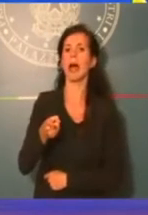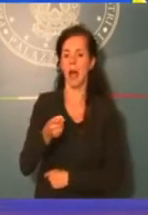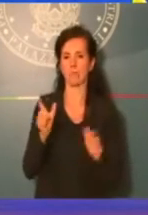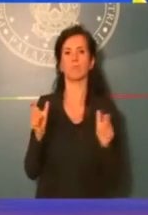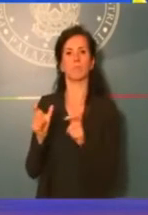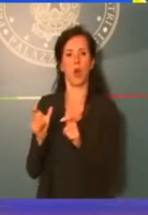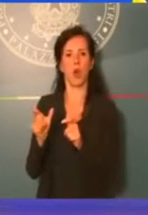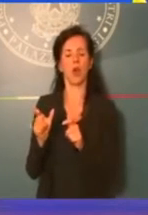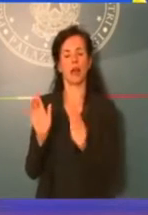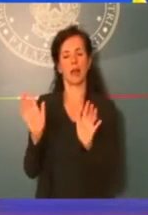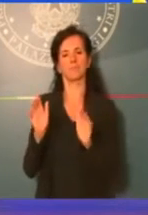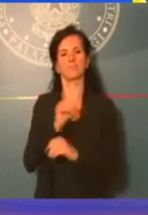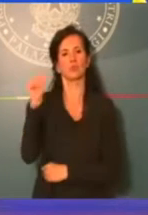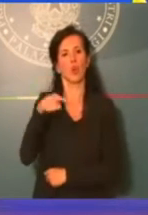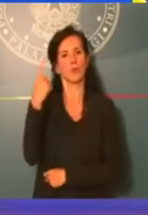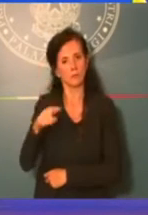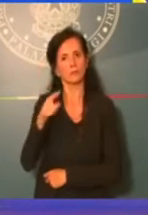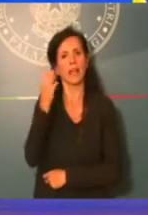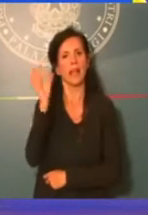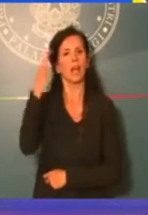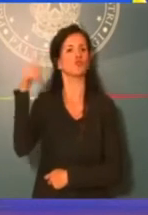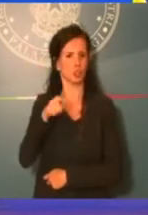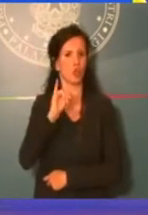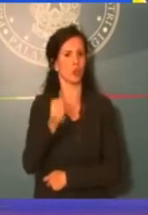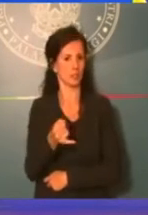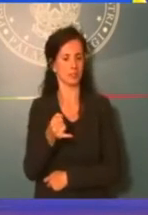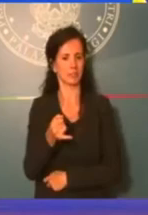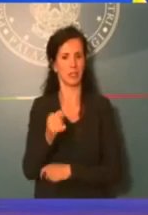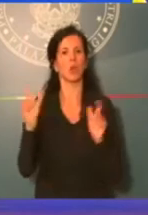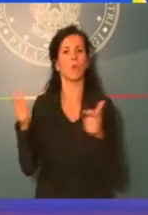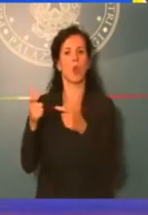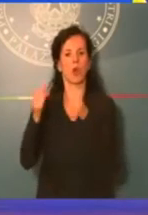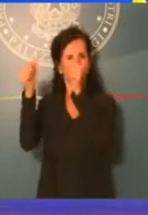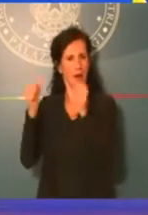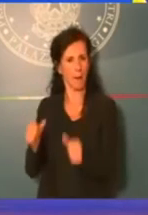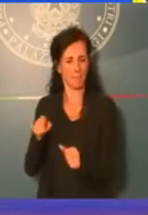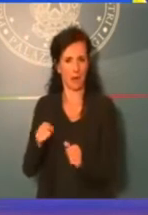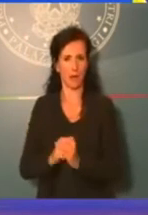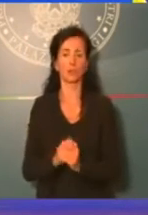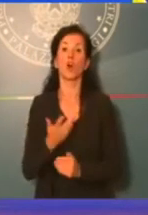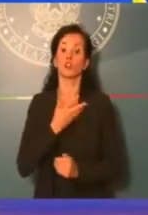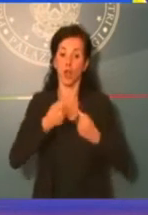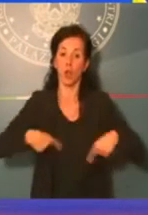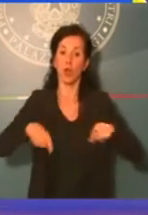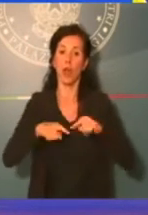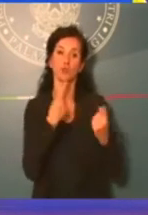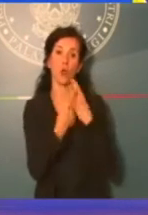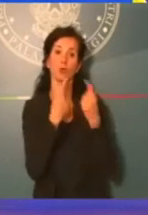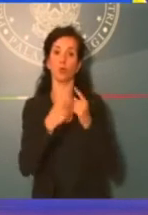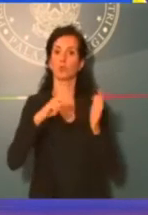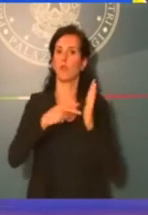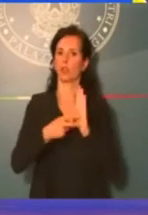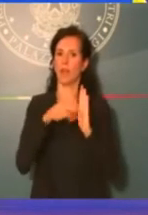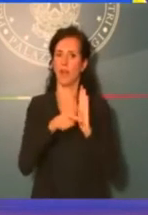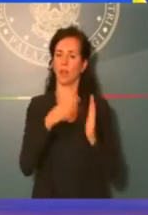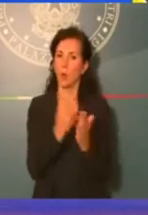la stazione appaltante. Avremo anche un collegio consultivo tecnico, sarà molto importante, soprattutto per